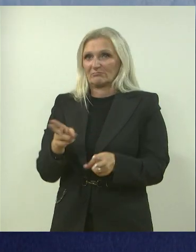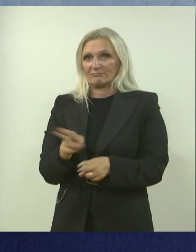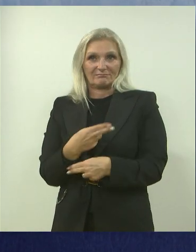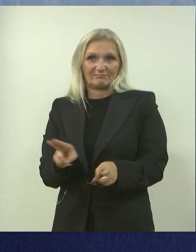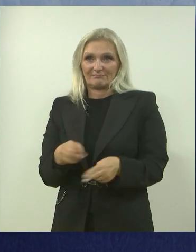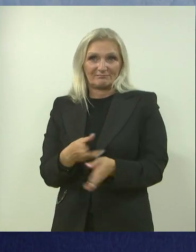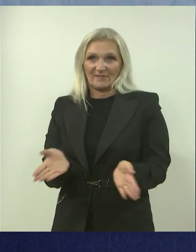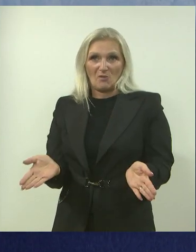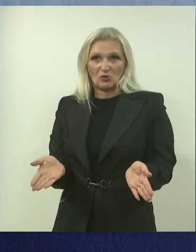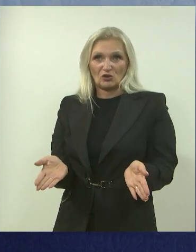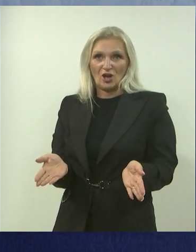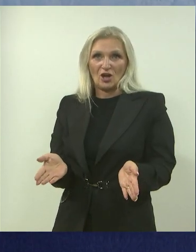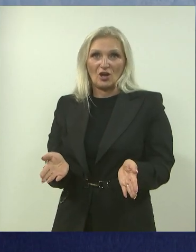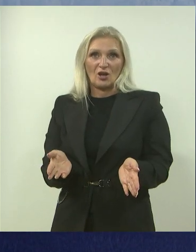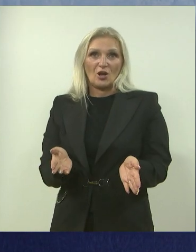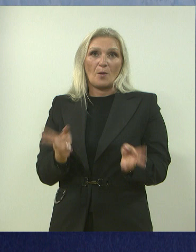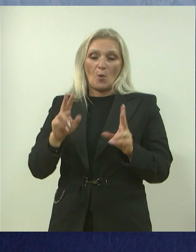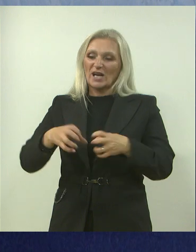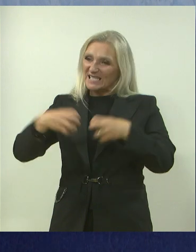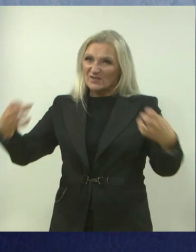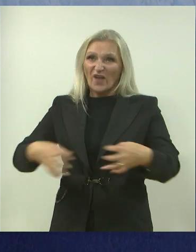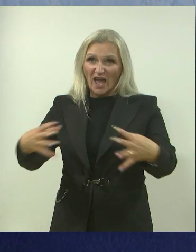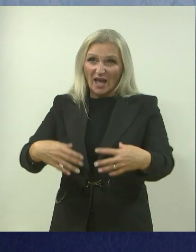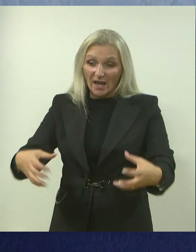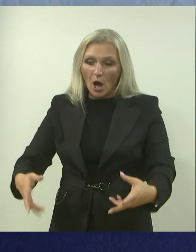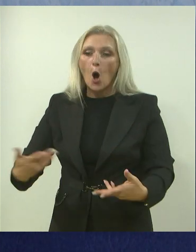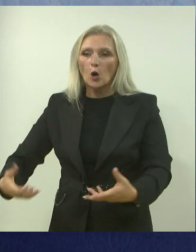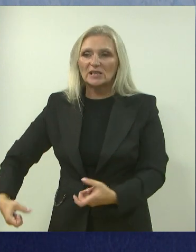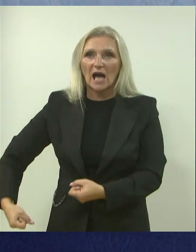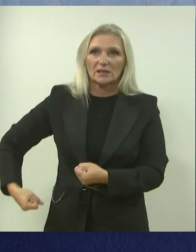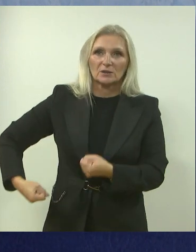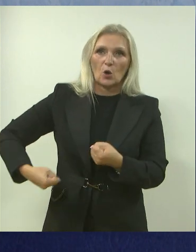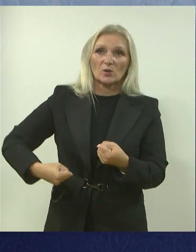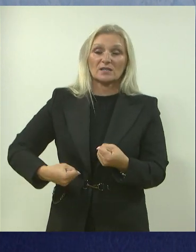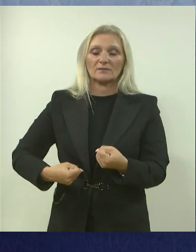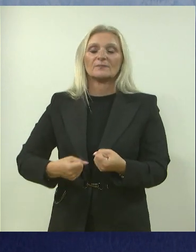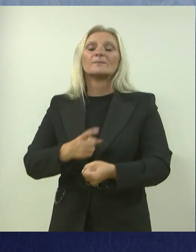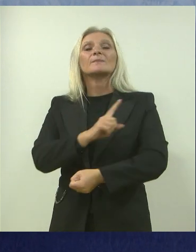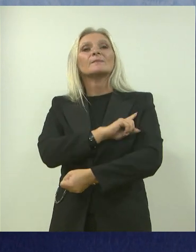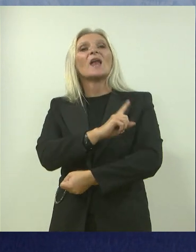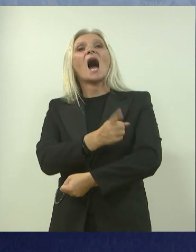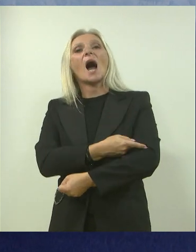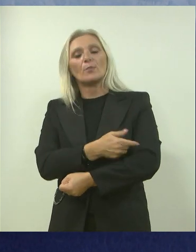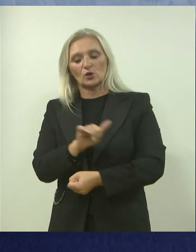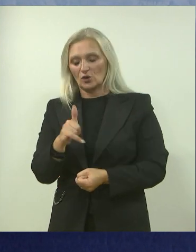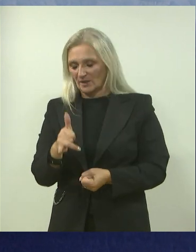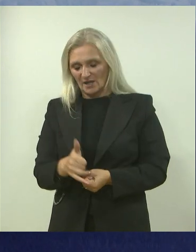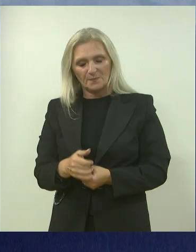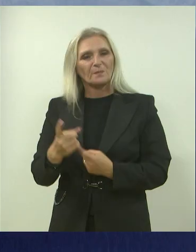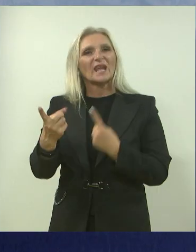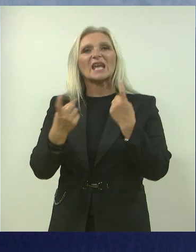iskrimno. Znači, morate ga sve skima s njega da bi ga digli. No, i napodno je, definitivno. Izazov je, ja,